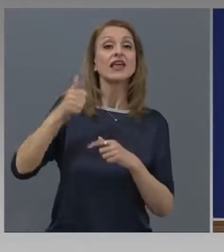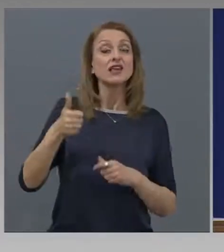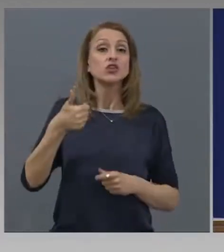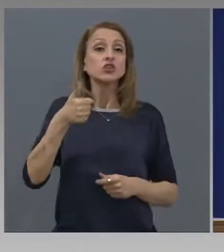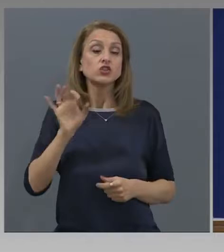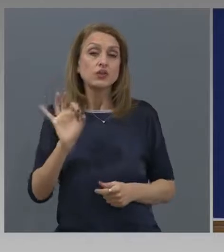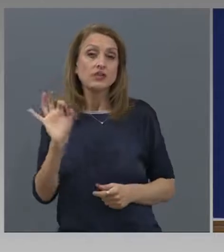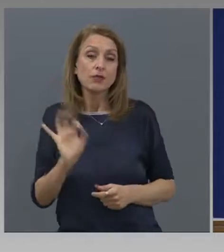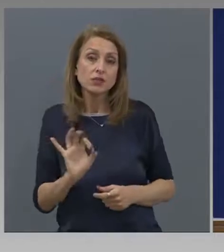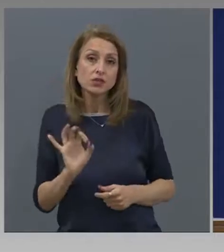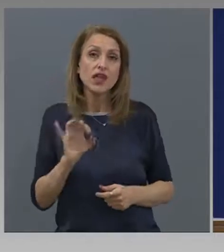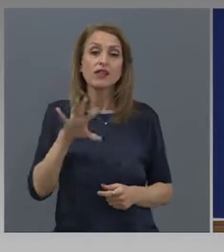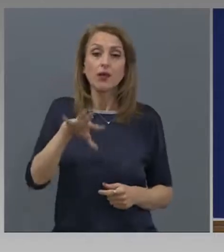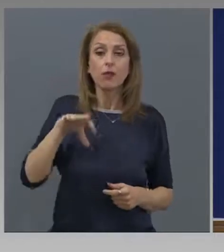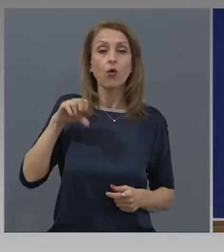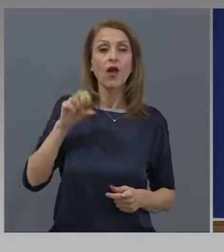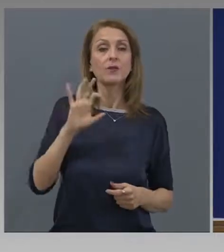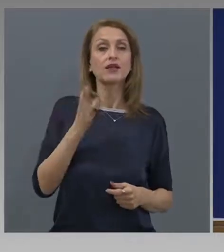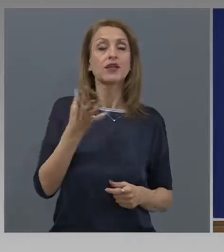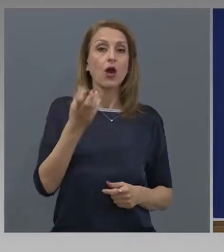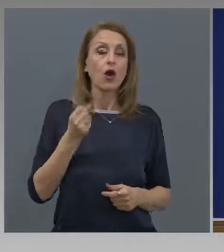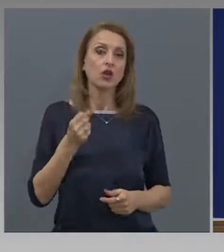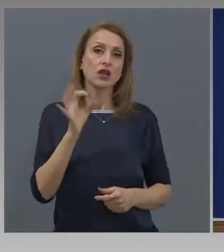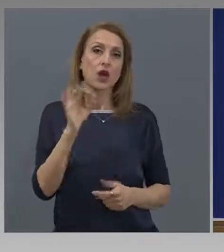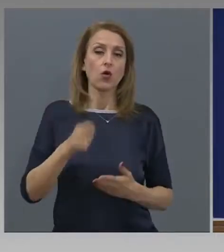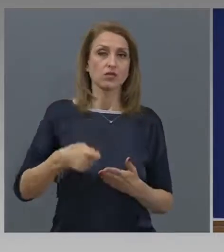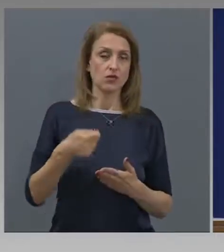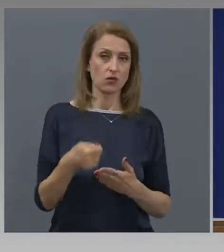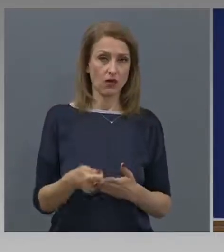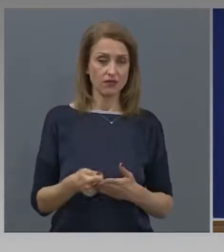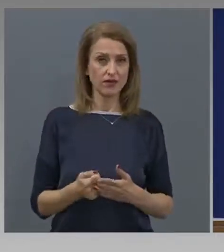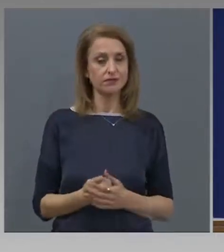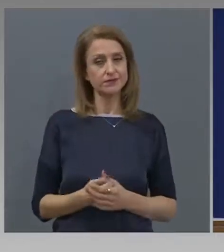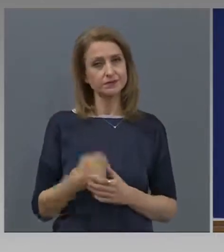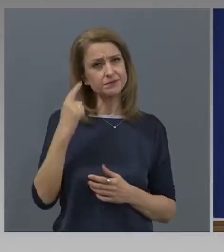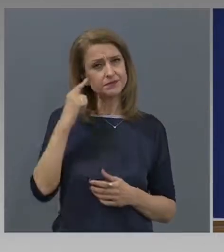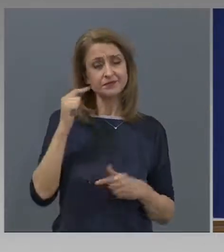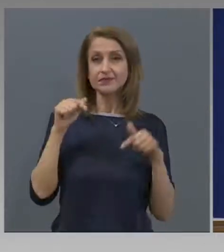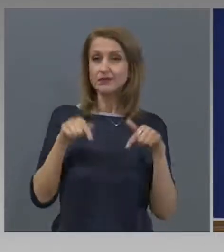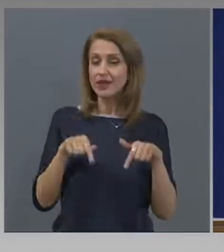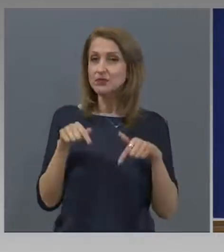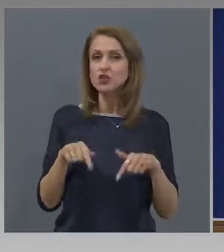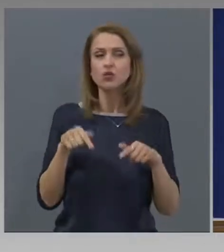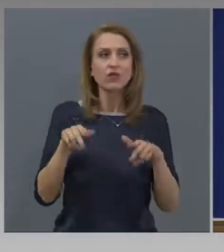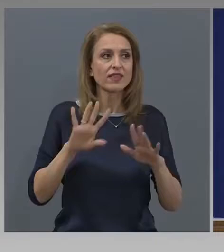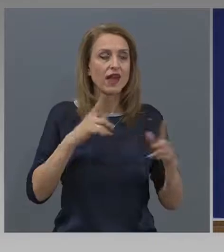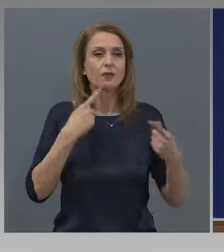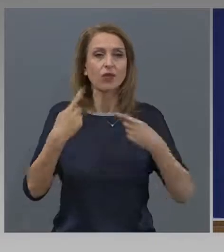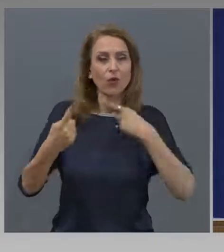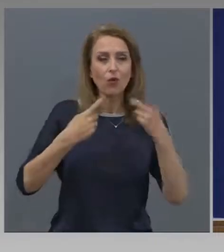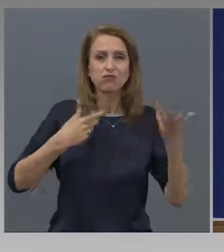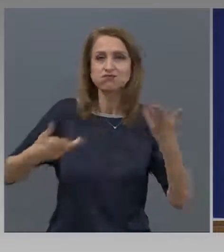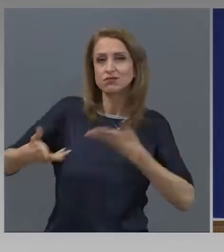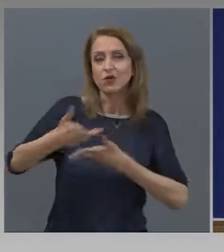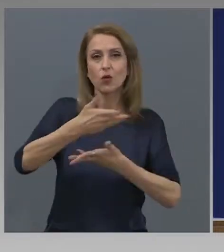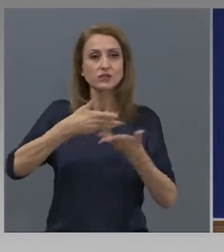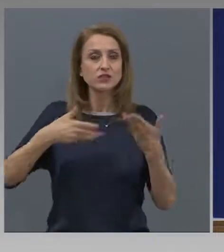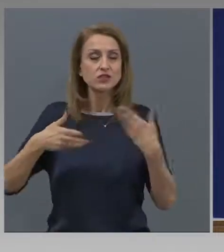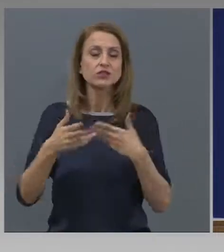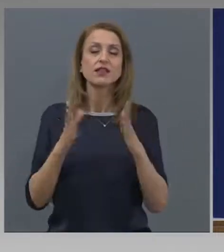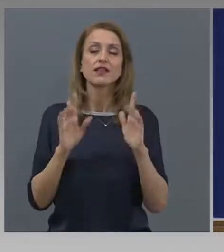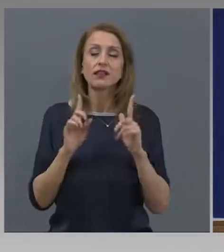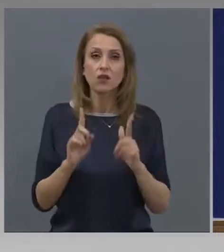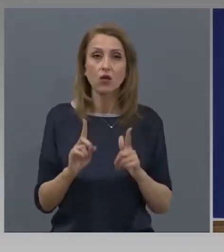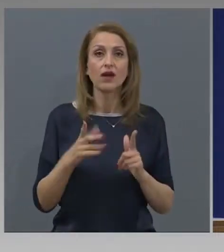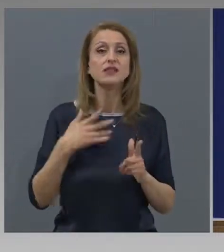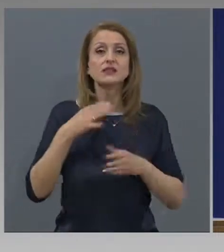се поемат от осигуровките. Искам още веднъж, знам, че тази мярка е най-обсъжданата, но аз още веднъж искам да обясня защо